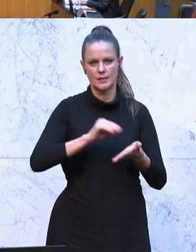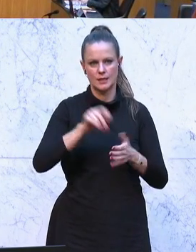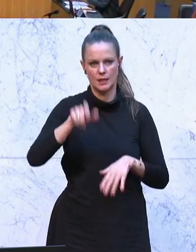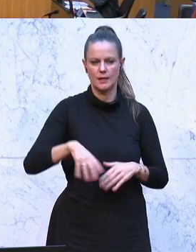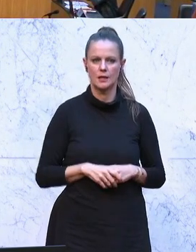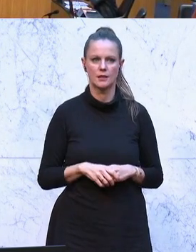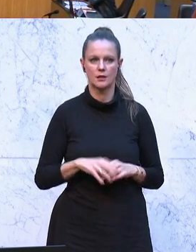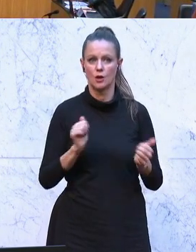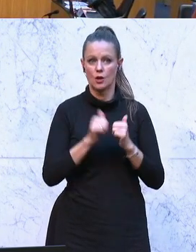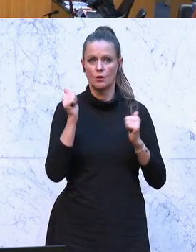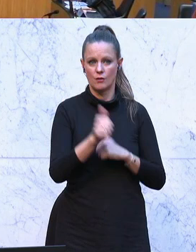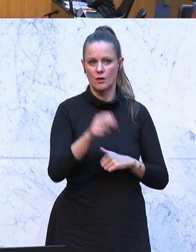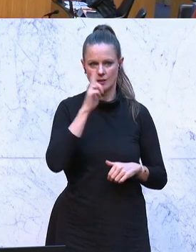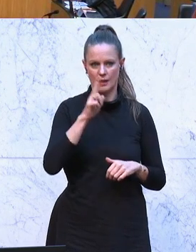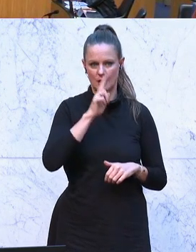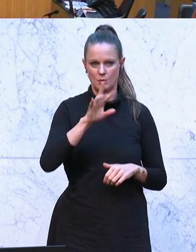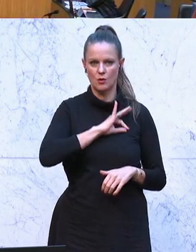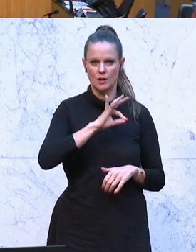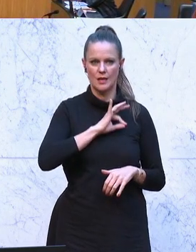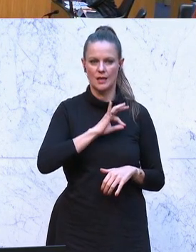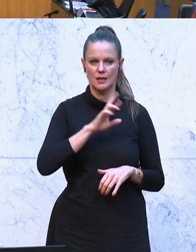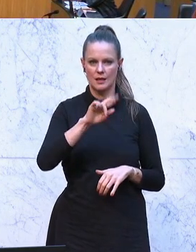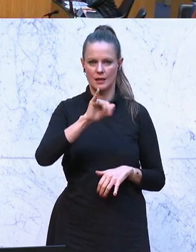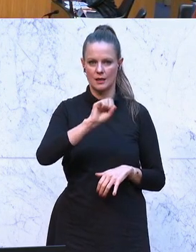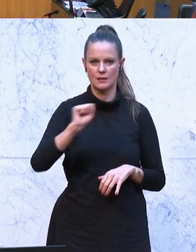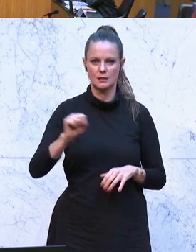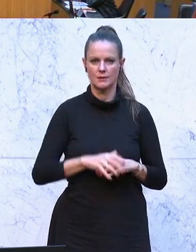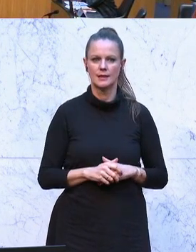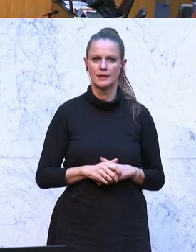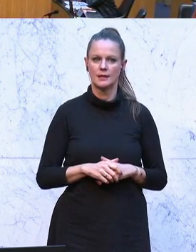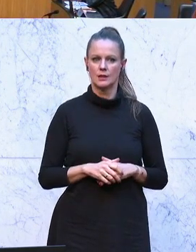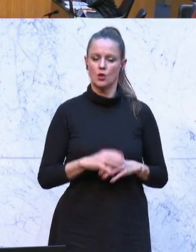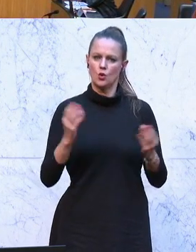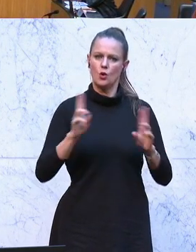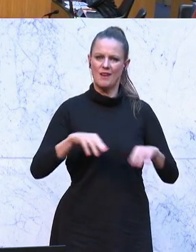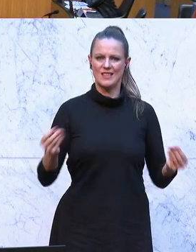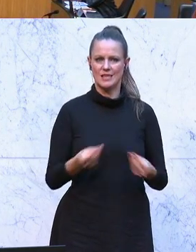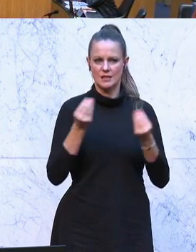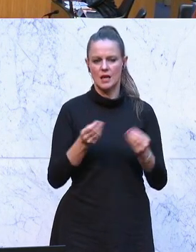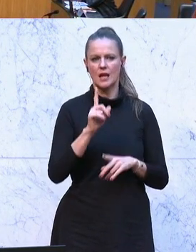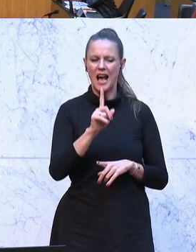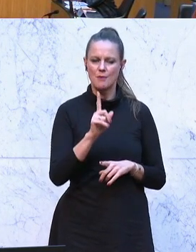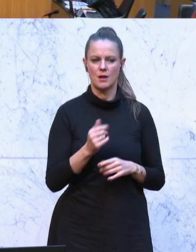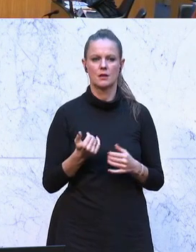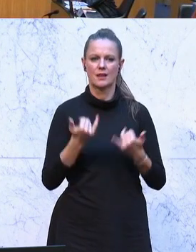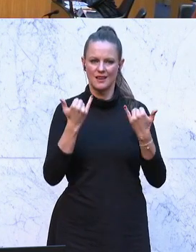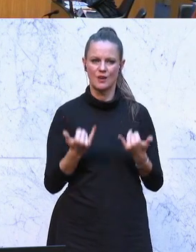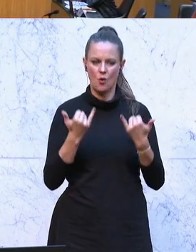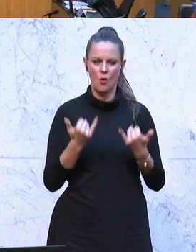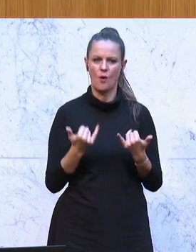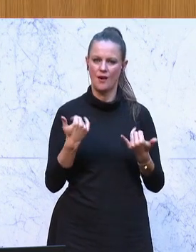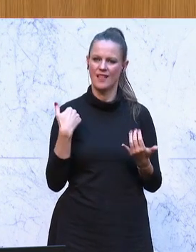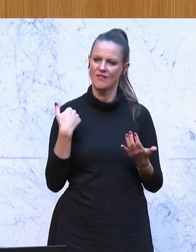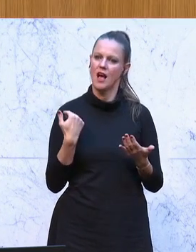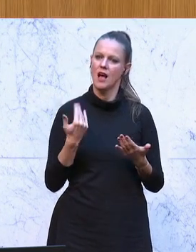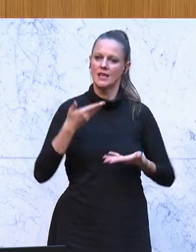Nikola an der Donau an der niederösterreichisch-oberösterreichischen Grenze. Ich würde vielleicht nicht ganz vergessen, bei der ganzen Sache, die heute schon ganz vor